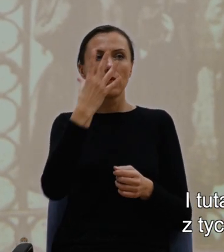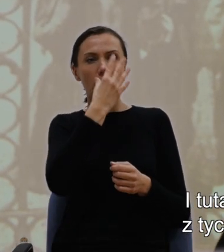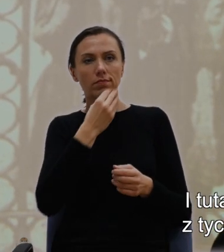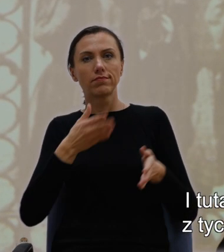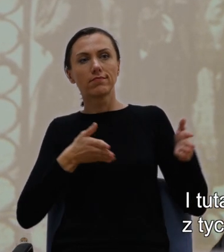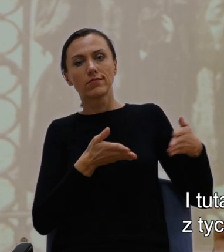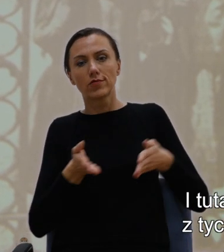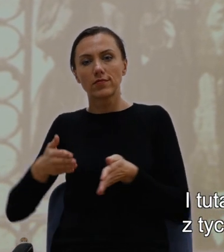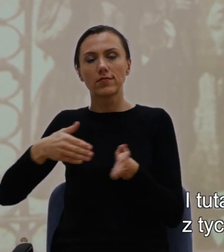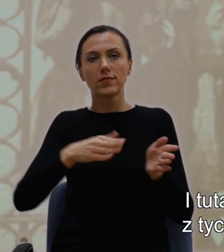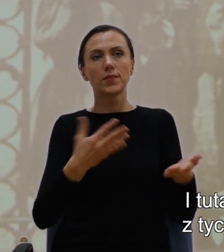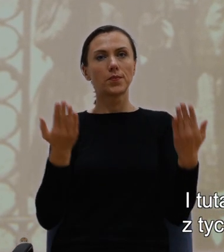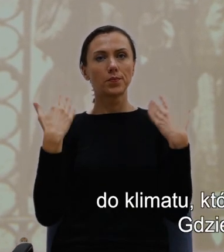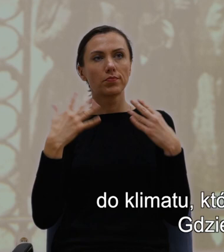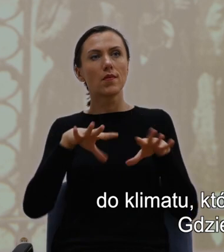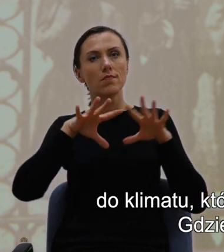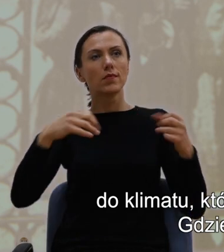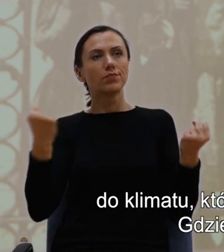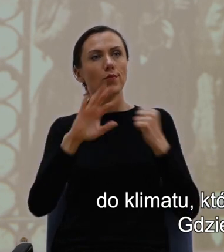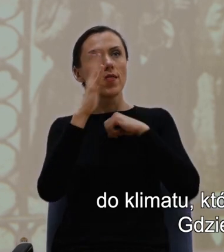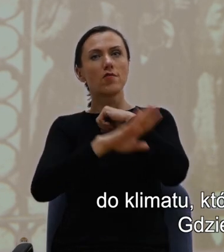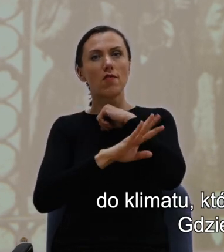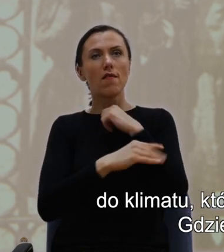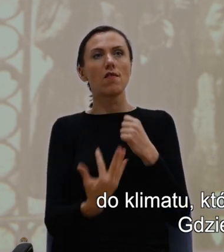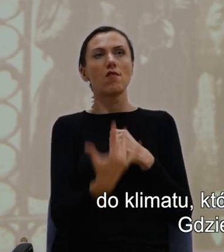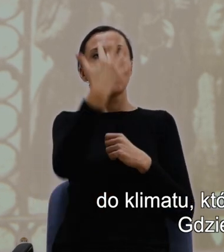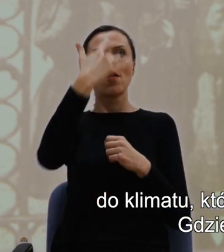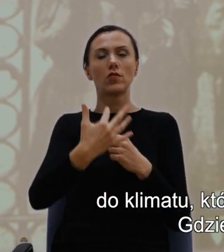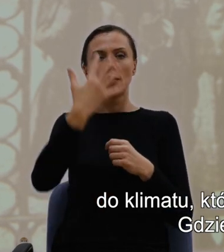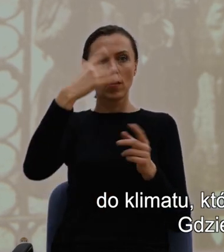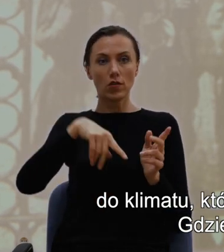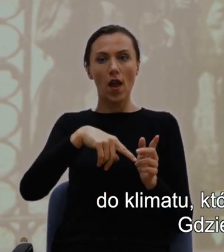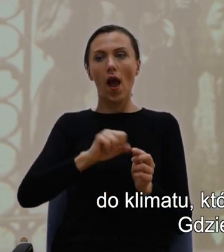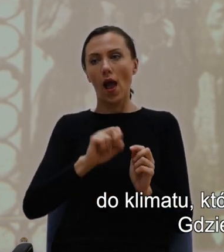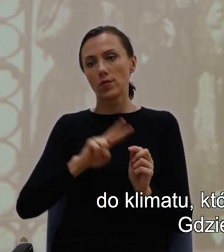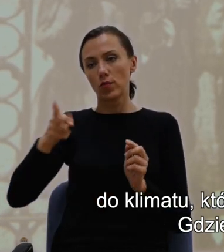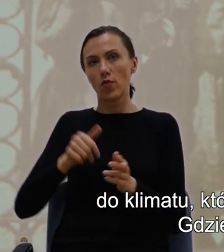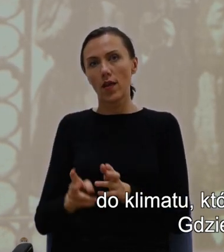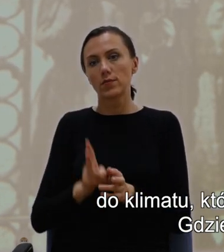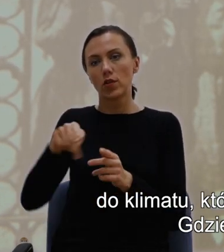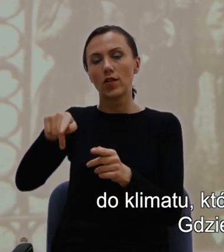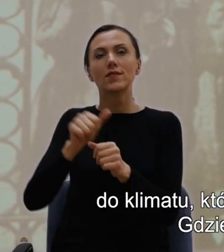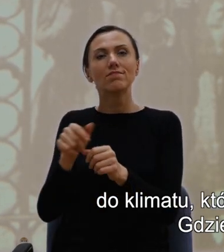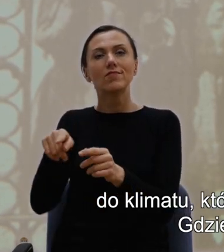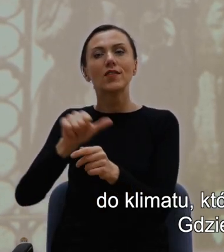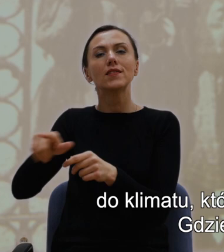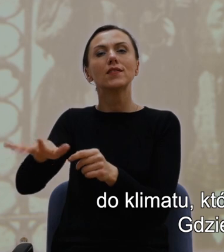pełnych z dębami, do klimatu, który można określić południowym gotykiem, gdzie